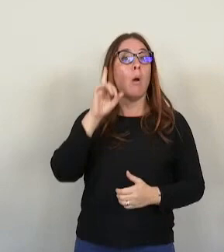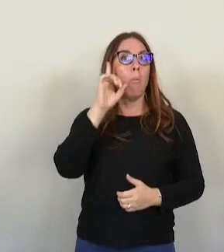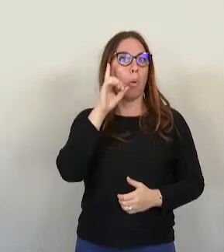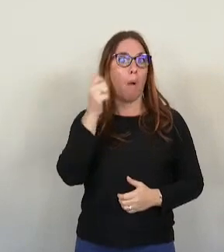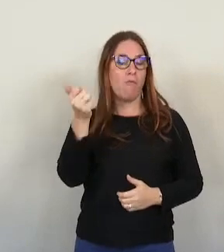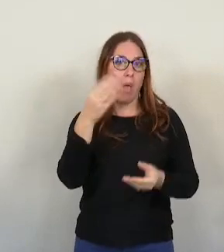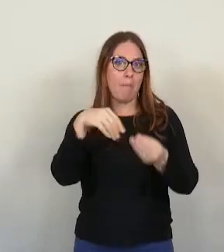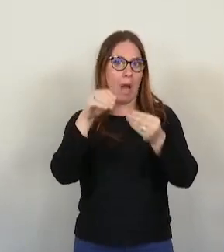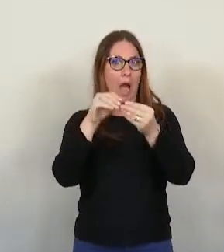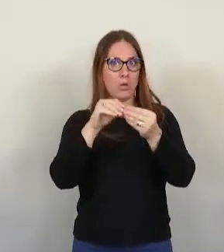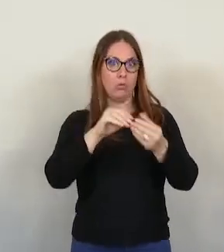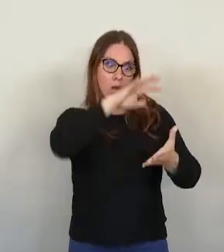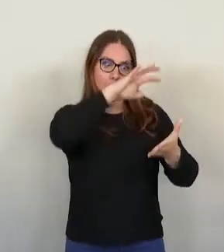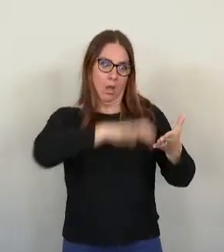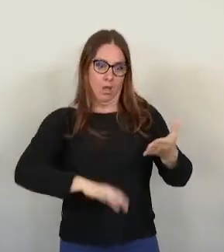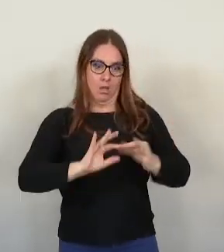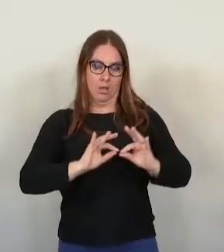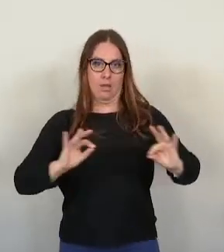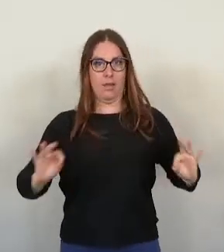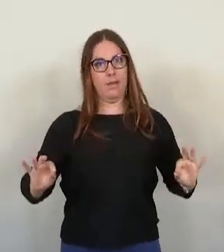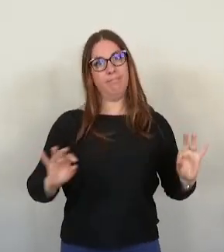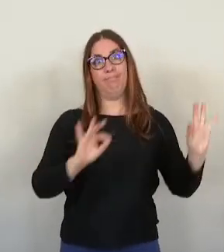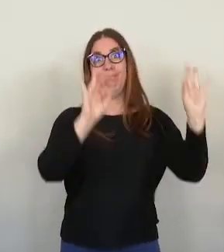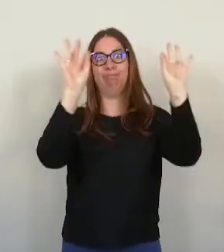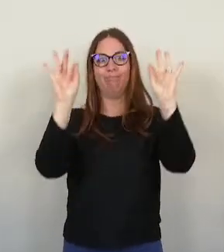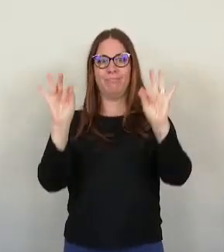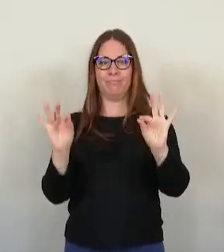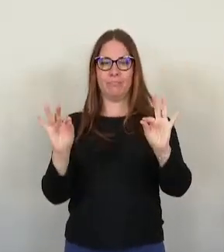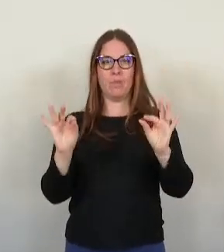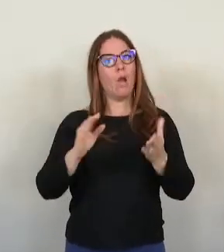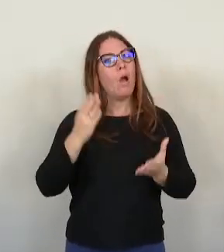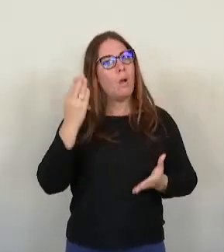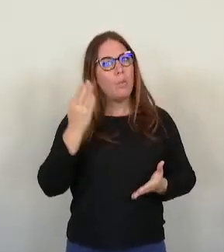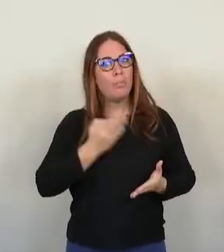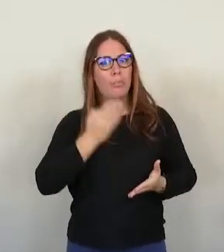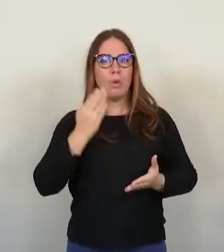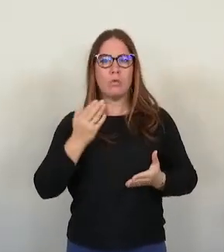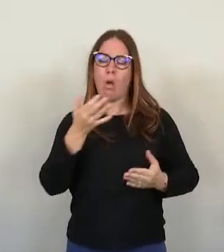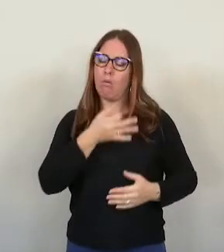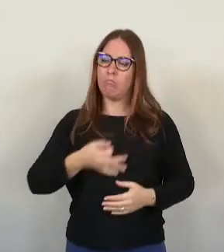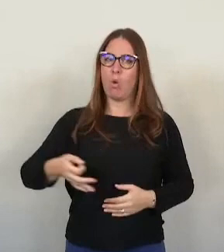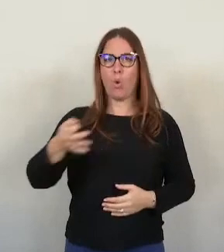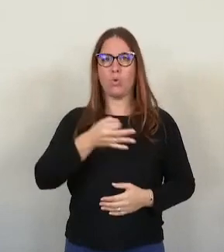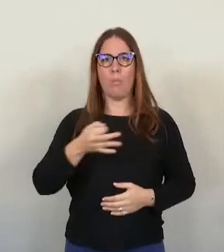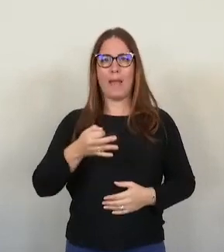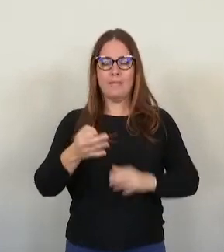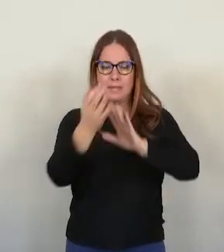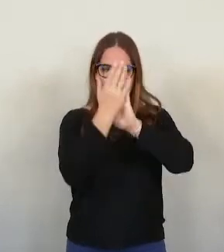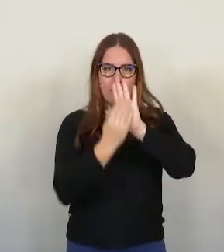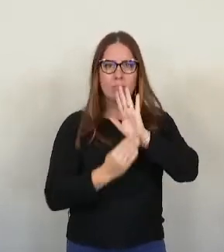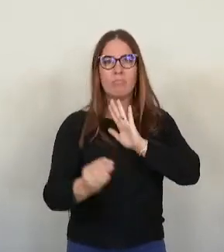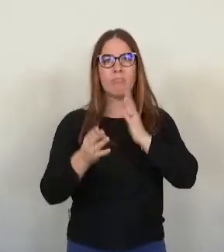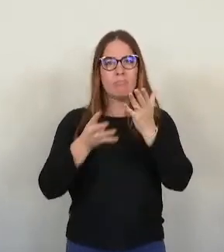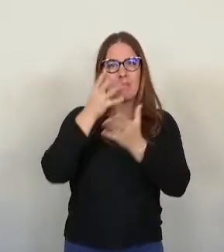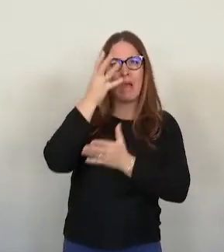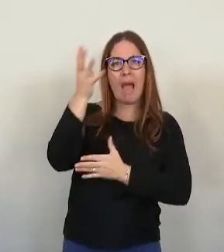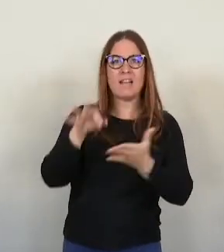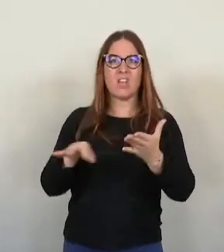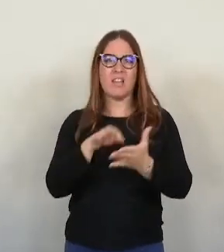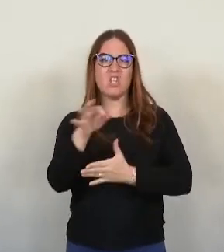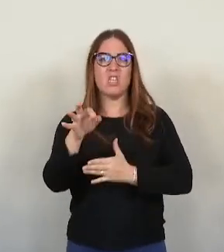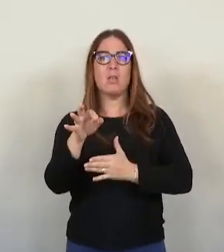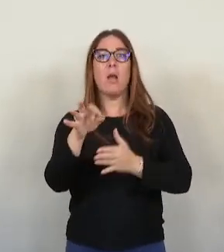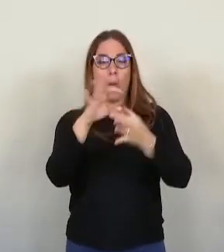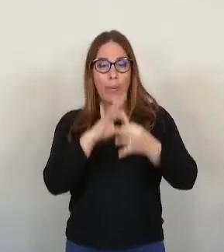préciser noir sur blanc qu'il faudra, je cite, « décliner de manière systématique les axes stratégiques en plan d'action,